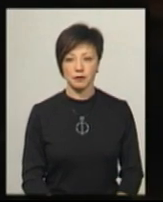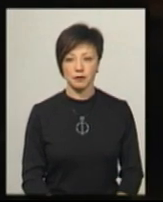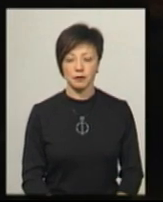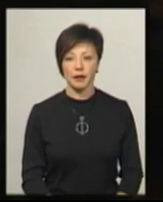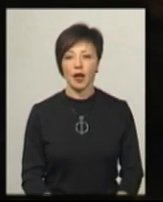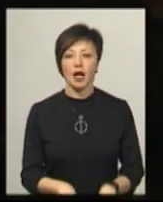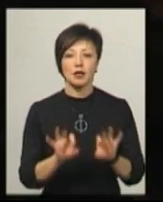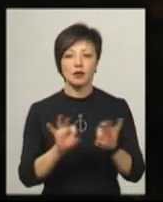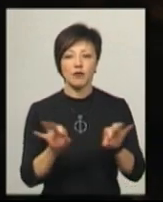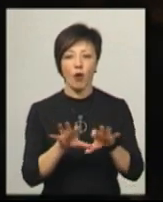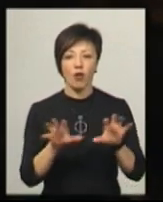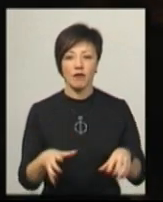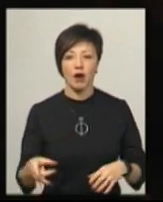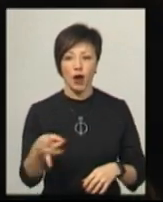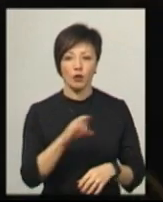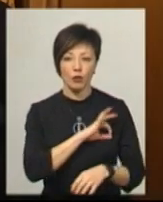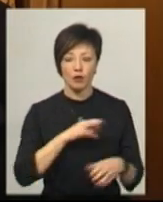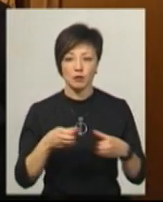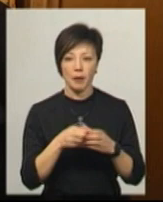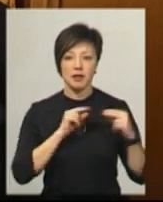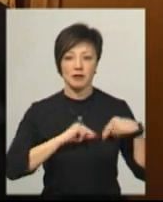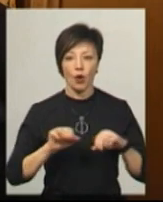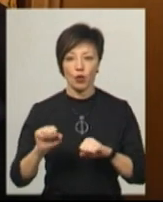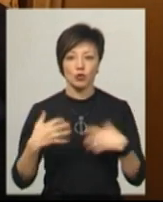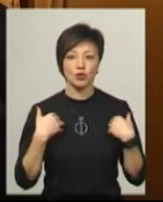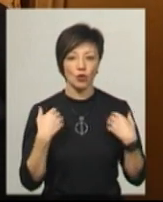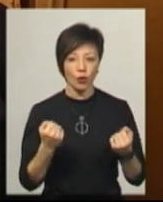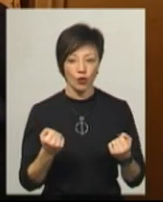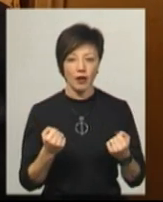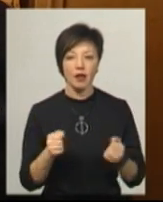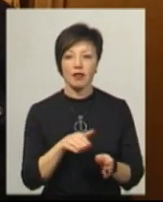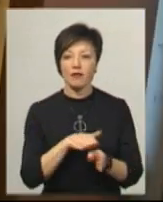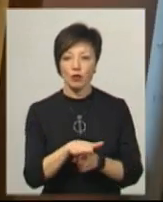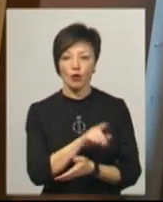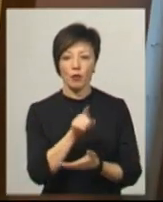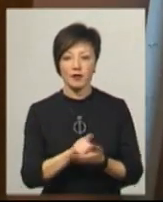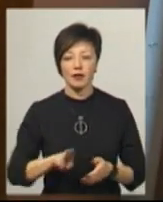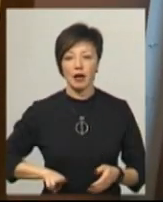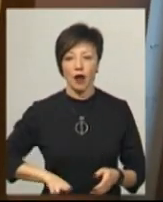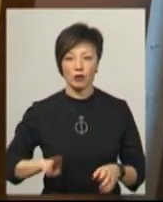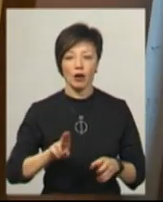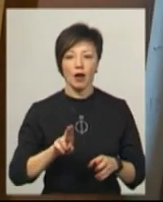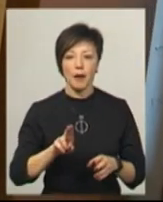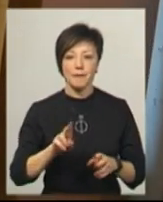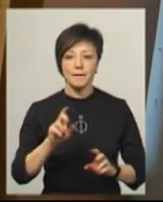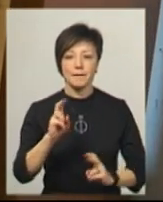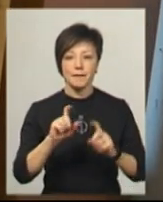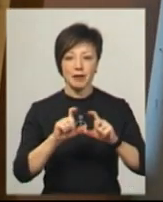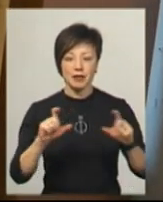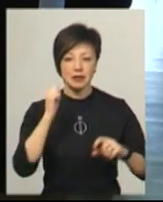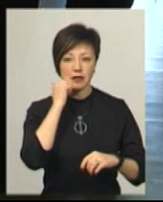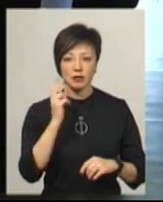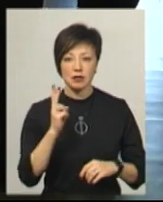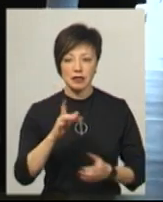За словами голови районної профспілки працівників охорони здоров'я Юрія Сторожука, на виконуючі обов'язки директора комунального некомерційного підприємства